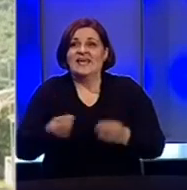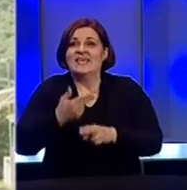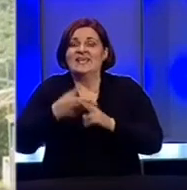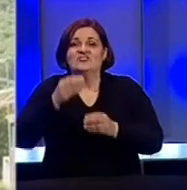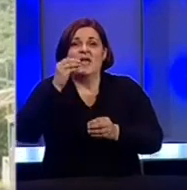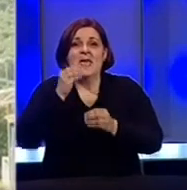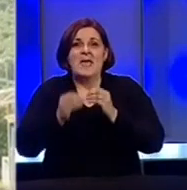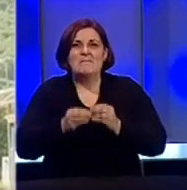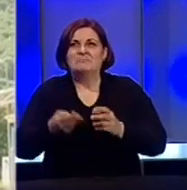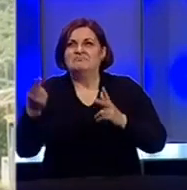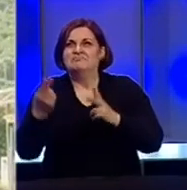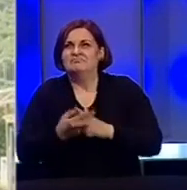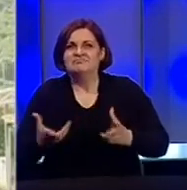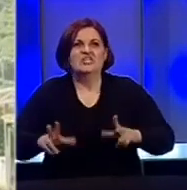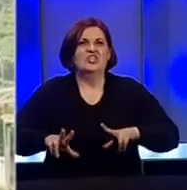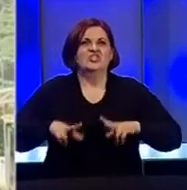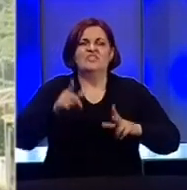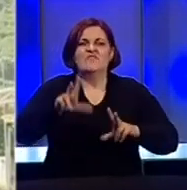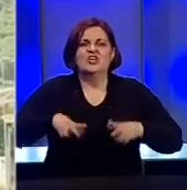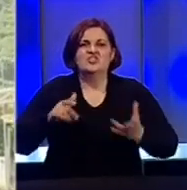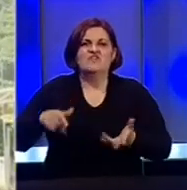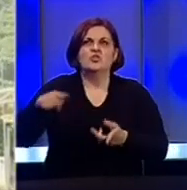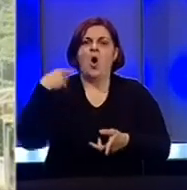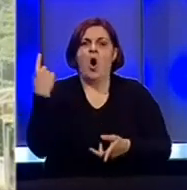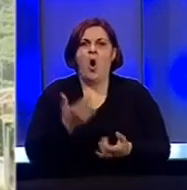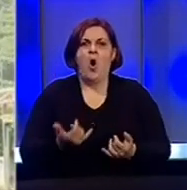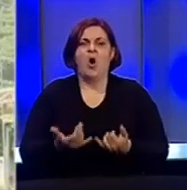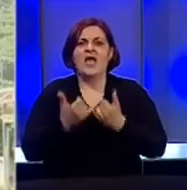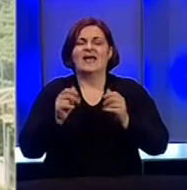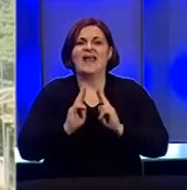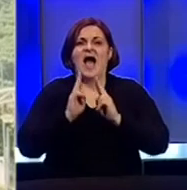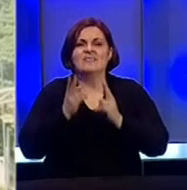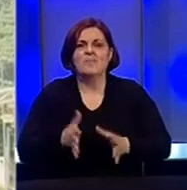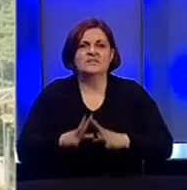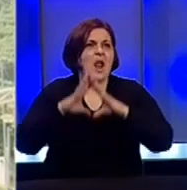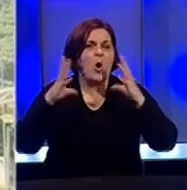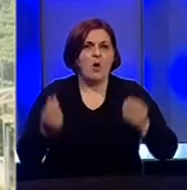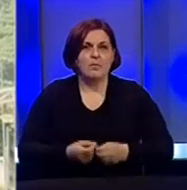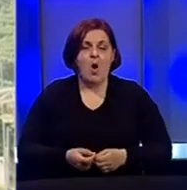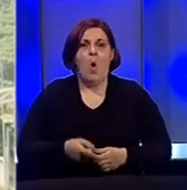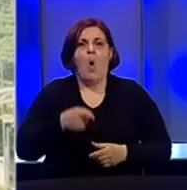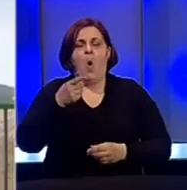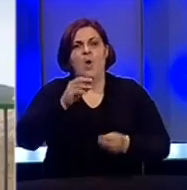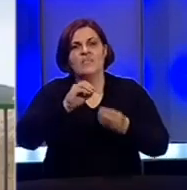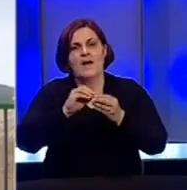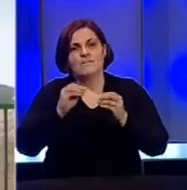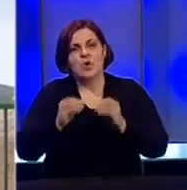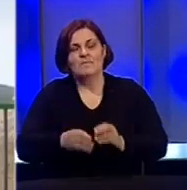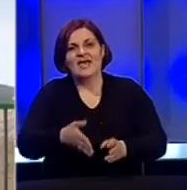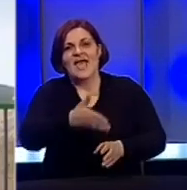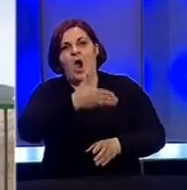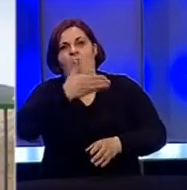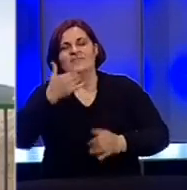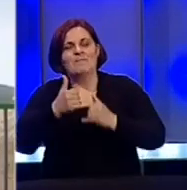problem zagađenja njihove životne okoline i grada Mostara generalno, onda je problem, onda nema